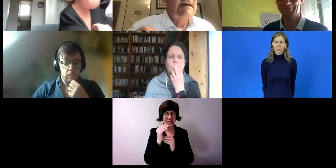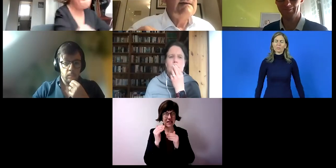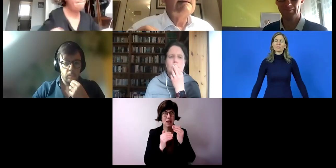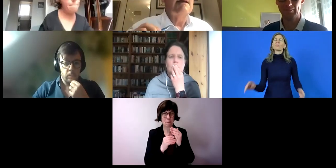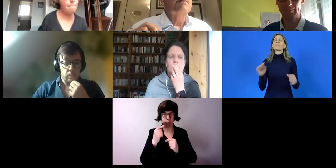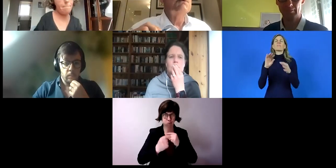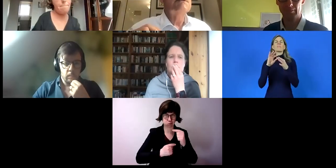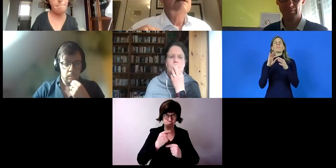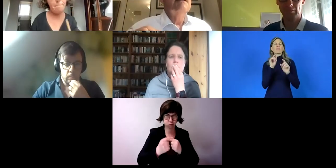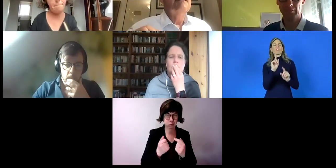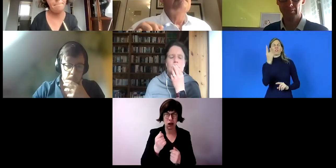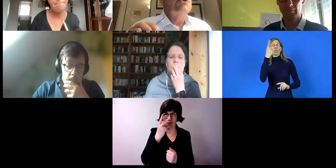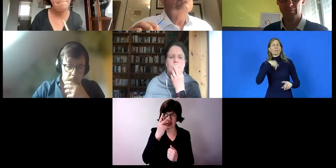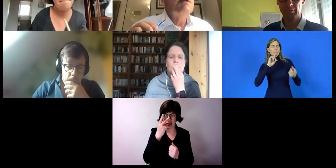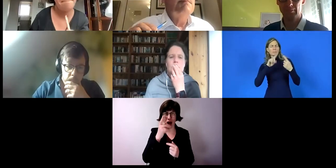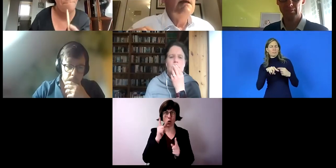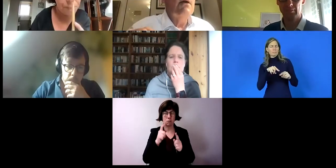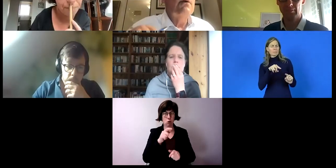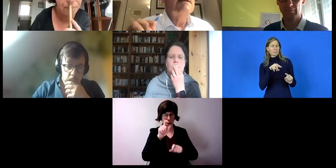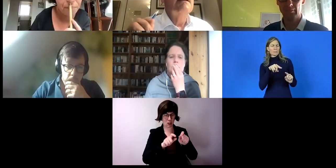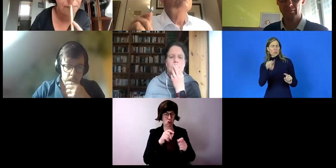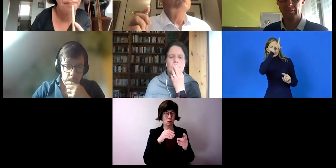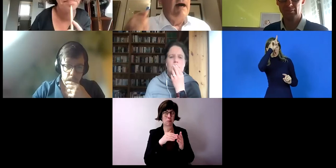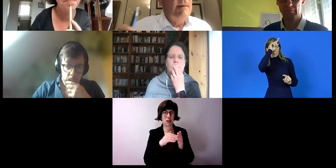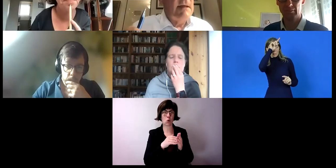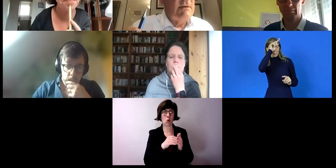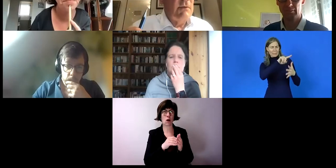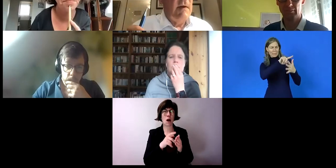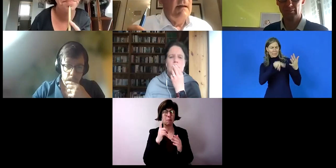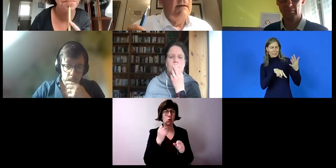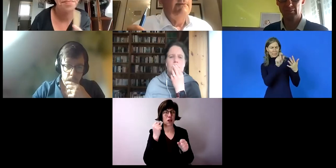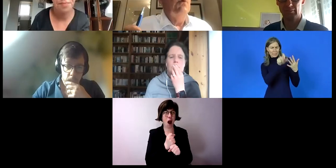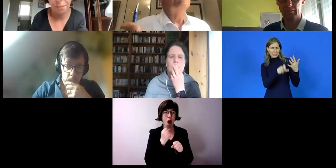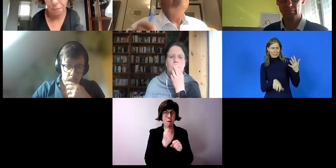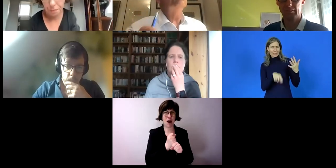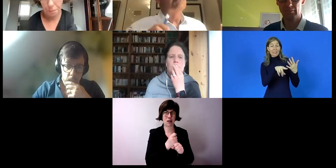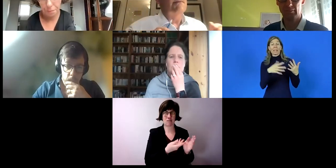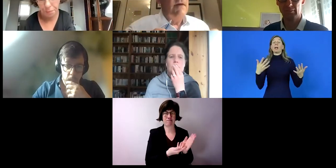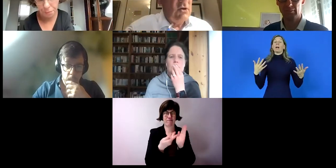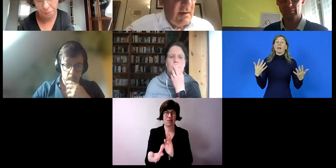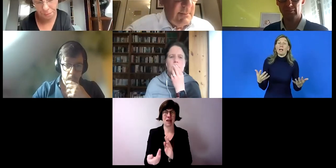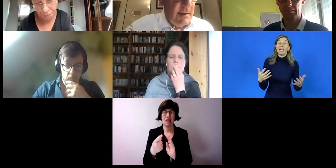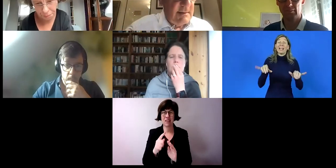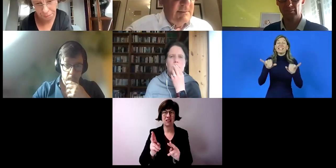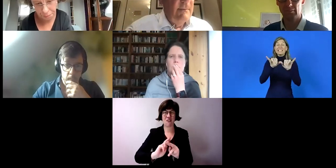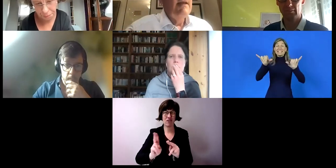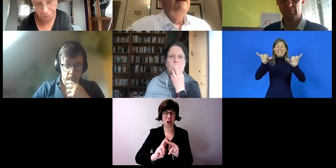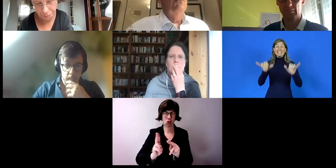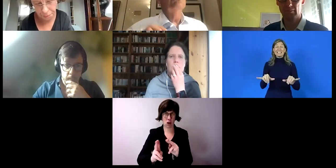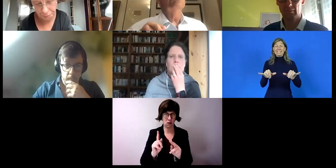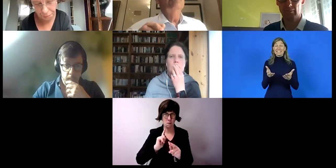ausgerichtet sein muss, Menschen mit Behinderungen zur Arbeit zu reifen und nicht zu einem Werkstattplatz.